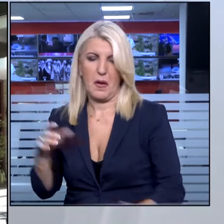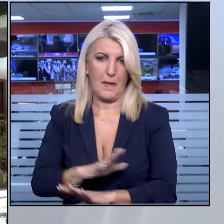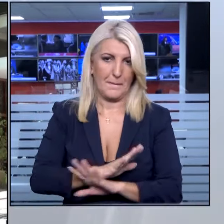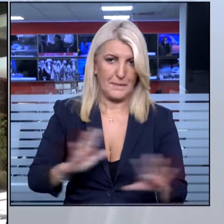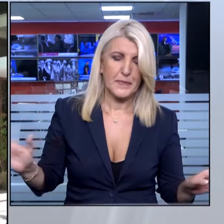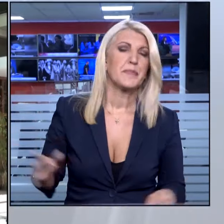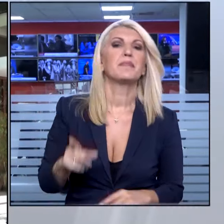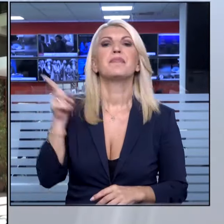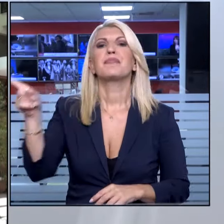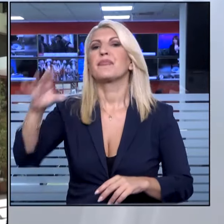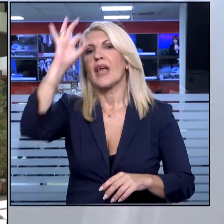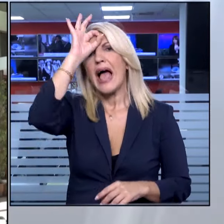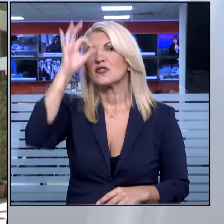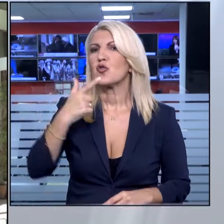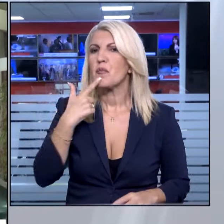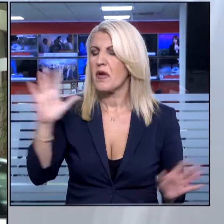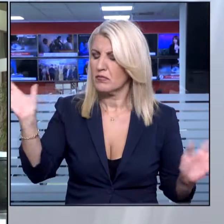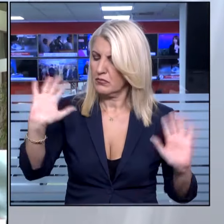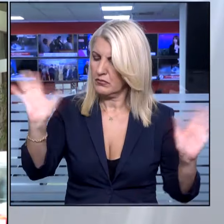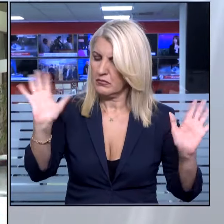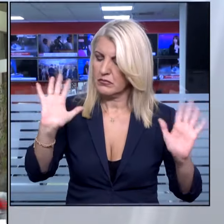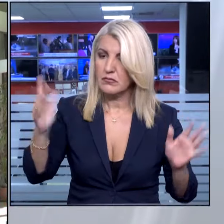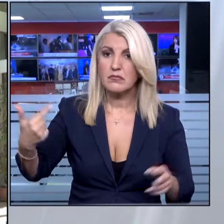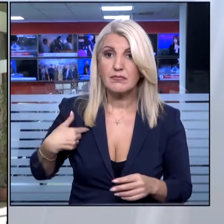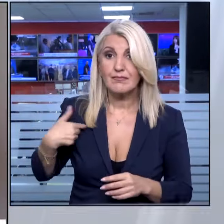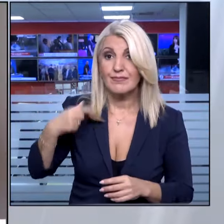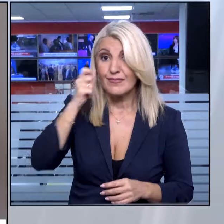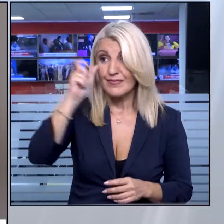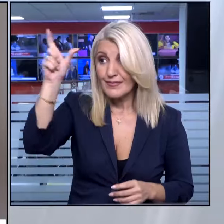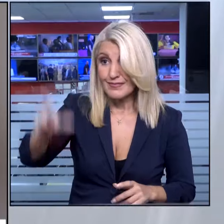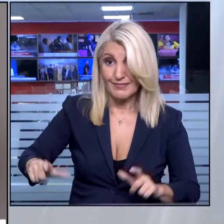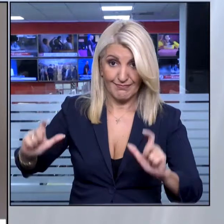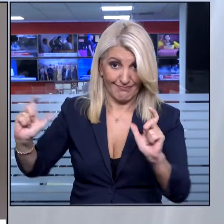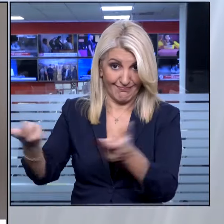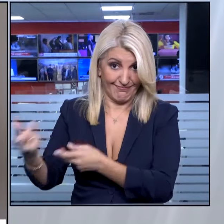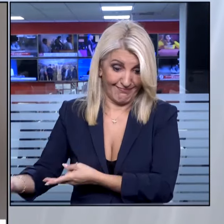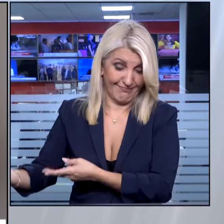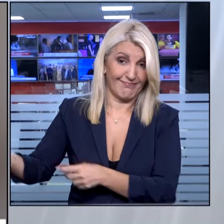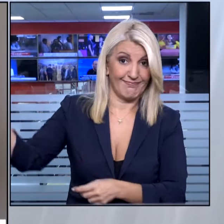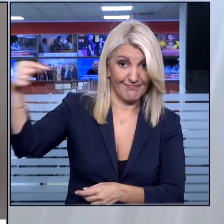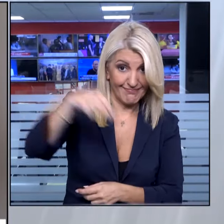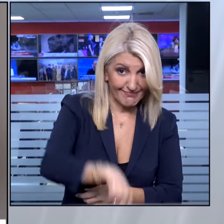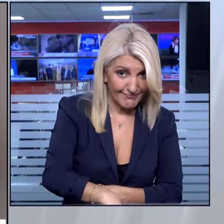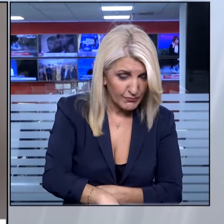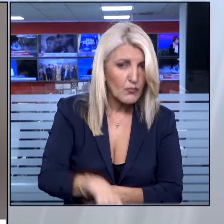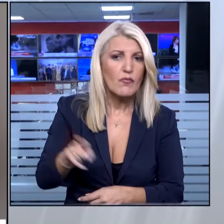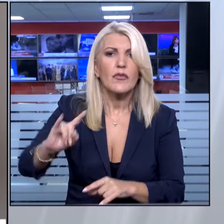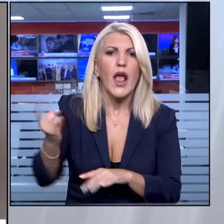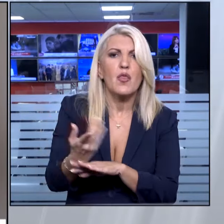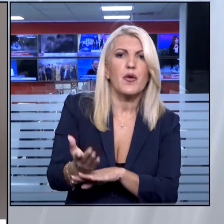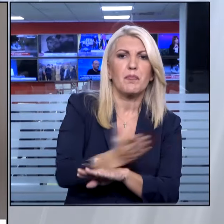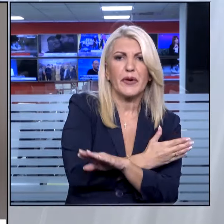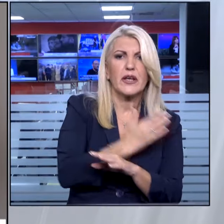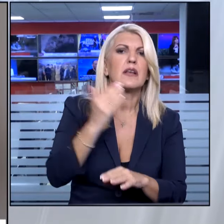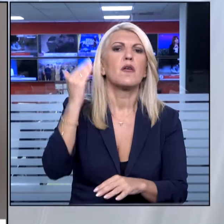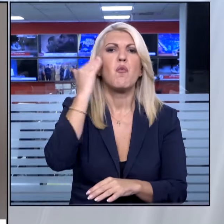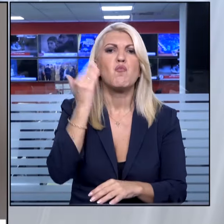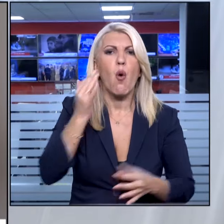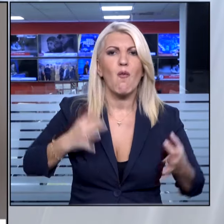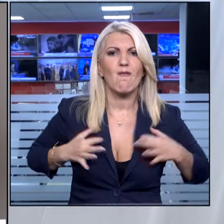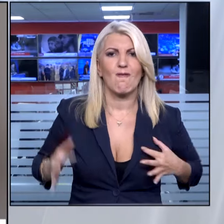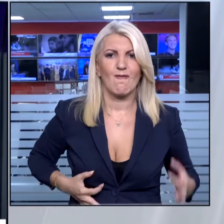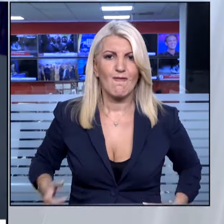μεταφέρθηκε στο αστυνομικό τμήμα του Αγίου Παντελεήμωνα, ήταν ήδη τραυματισμένος και ότι εντός του τμήματος υπήρξε επεισόδιο με